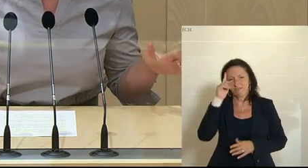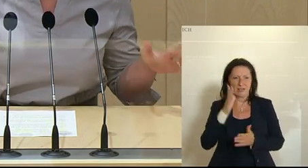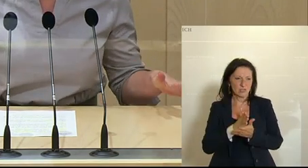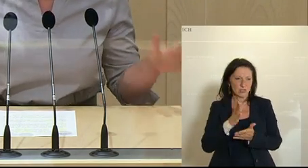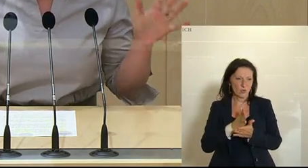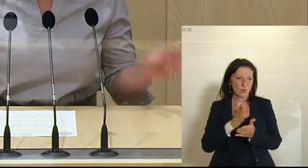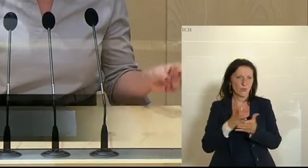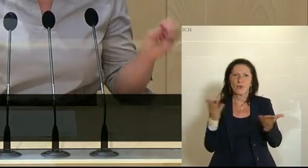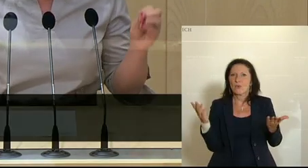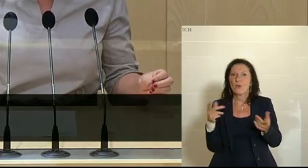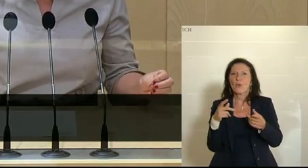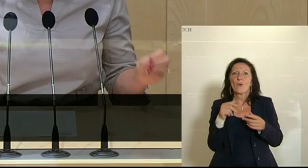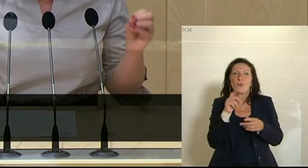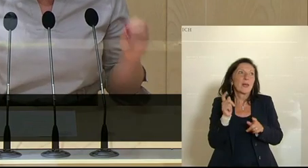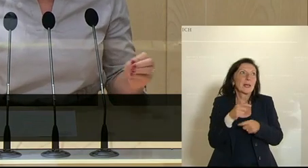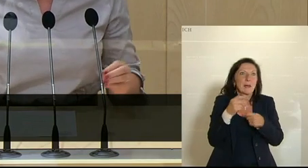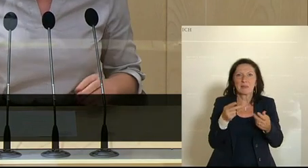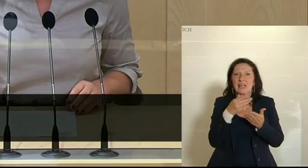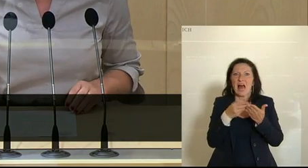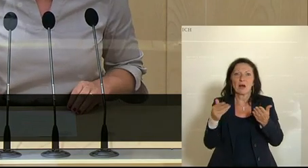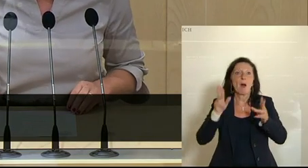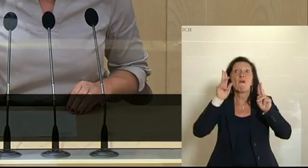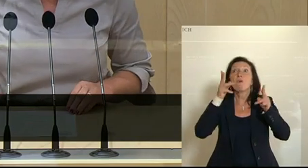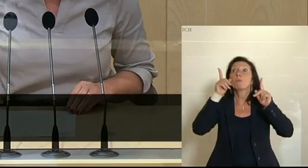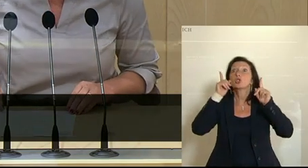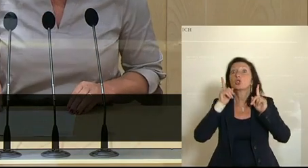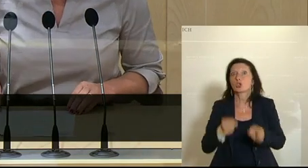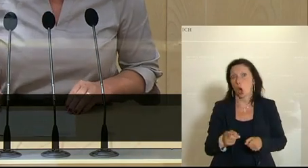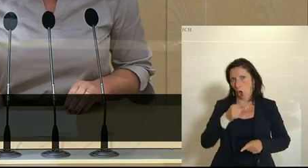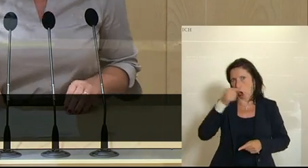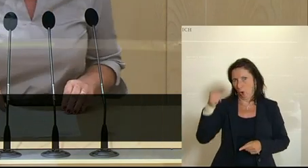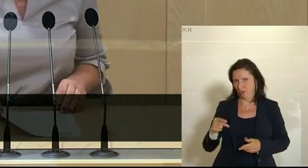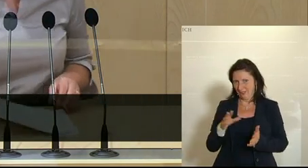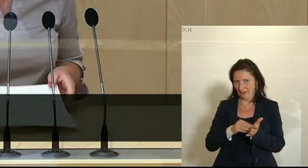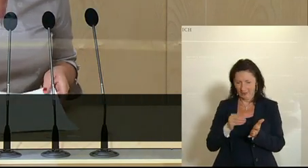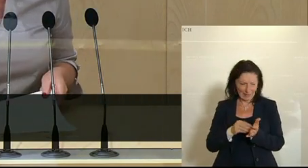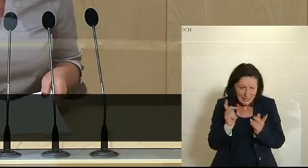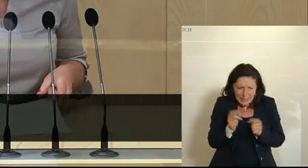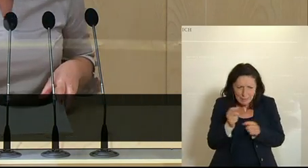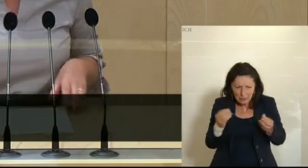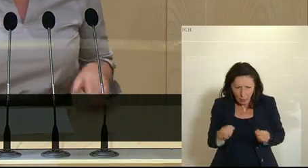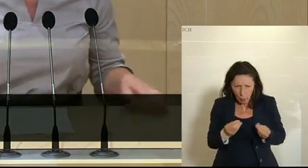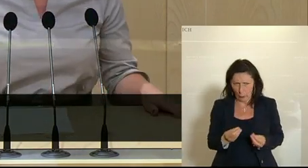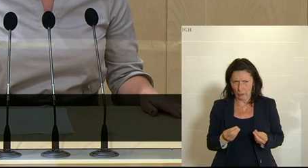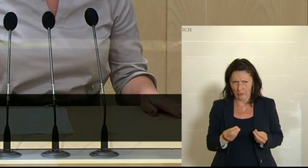schlicht und weg kein Argument für Glyphosat, Herr Strasser. Aber nun zum